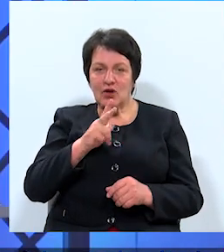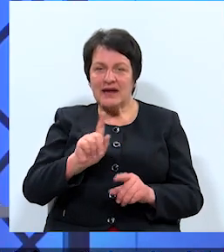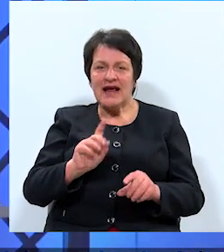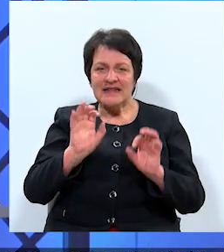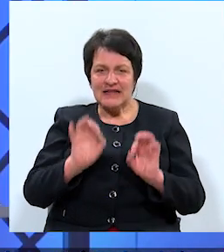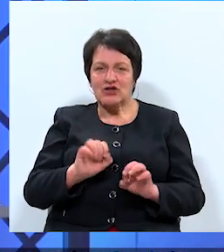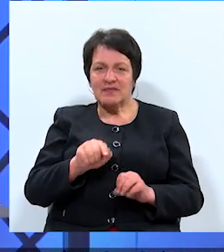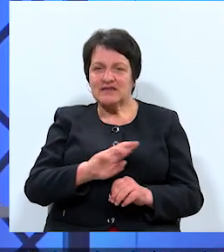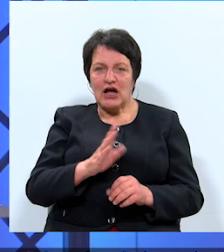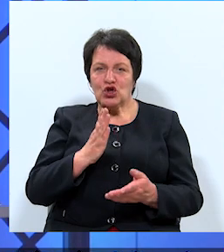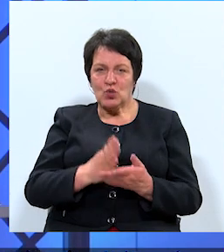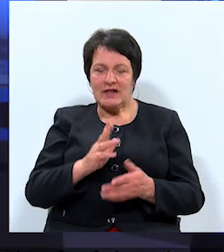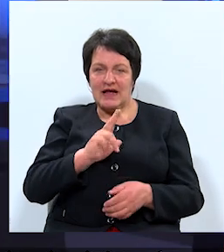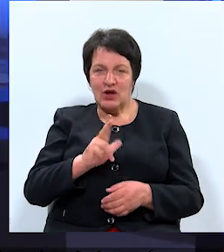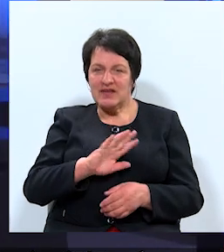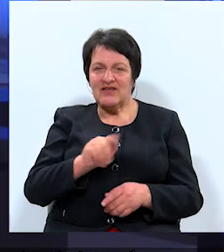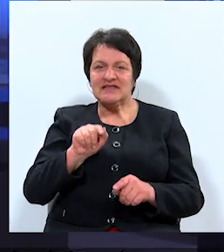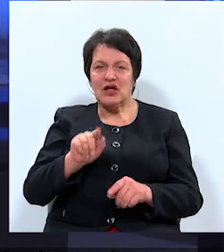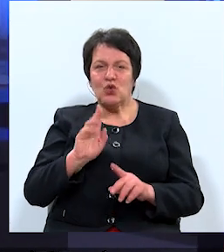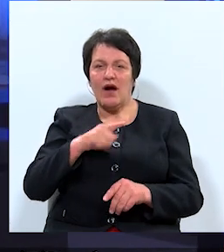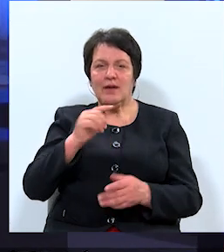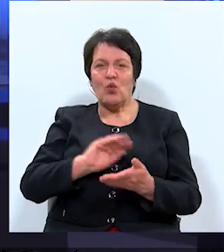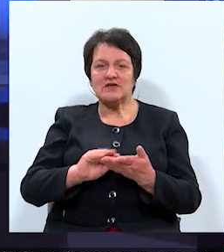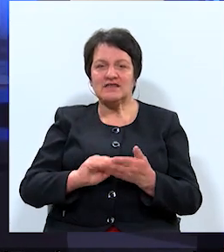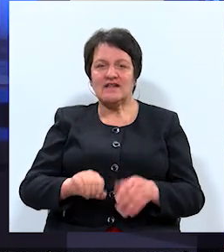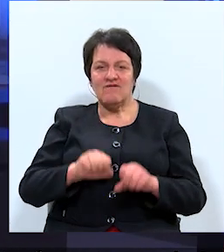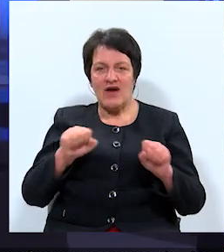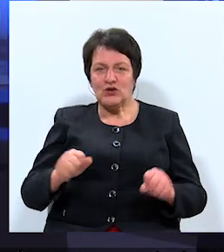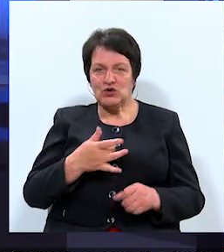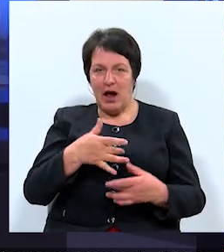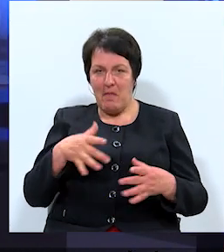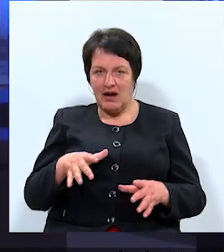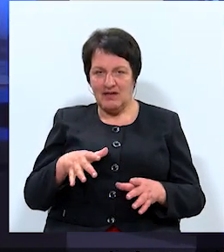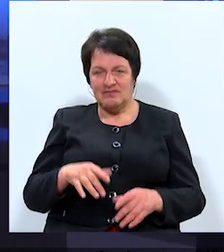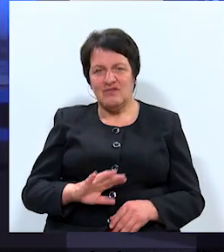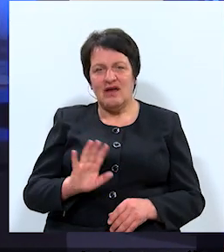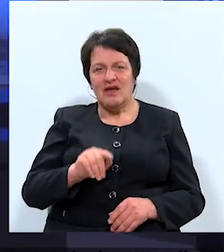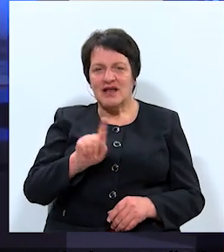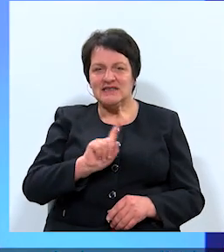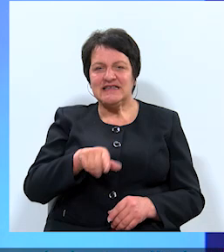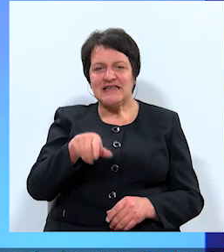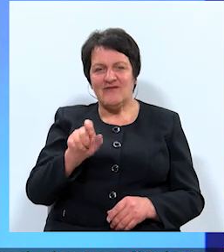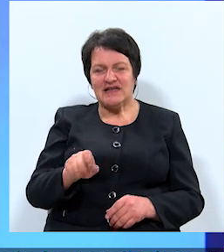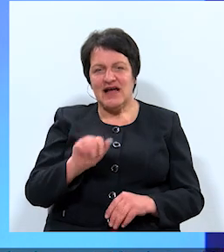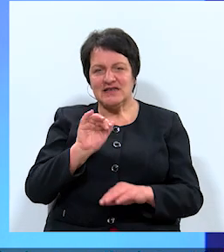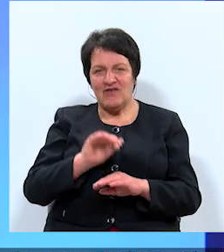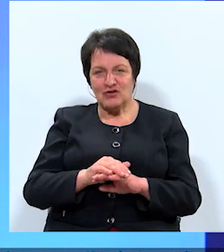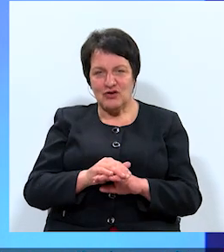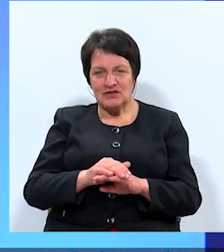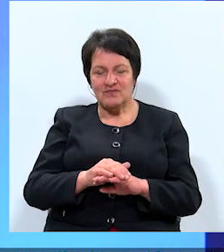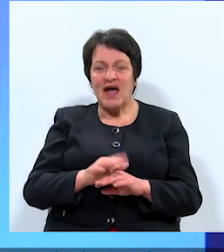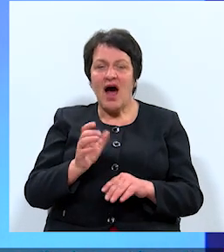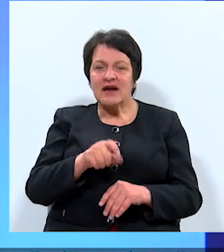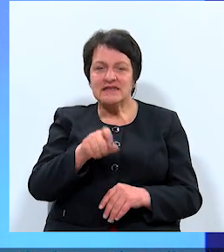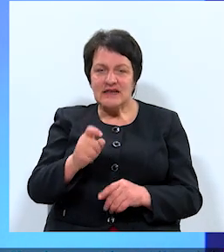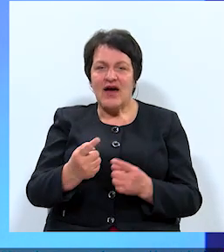notiek Daugavpilī, nevis tas, ko gribi uzrakstīt valdošā partiju. Tas ir cilvēciskais faktors. Īsnībā ar cilvēkiem ir